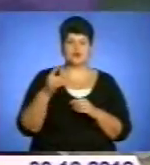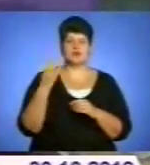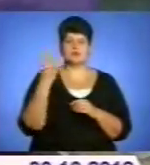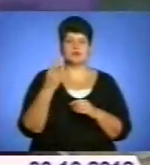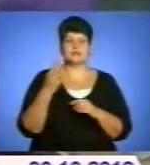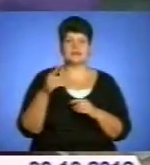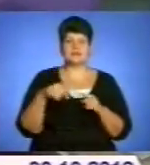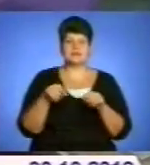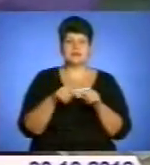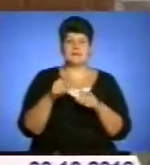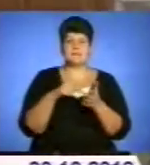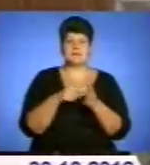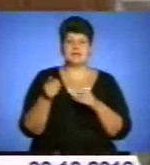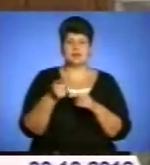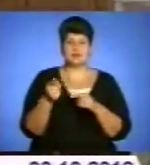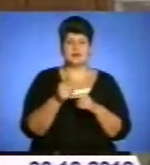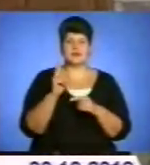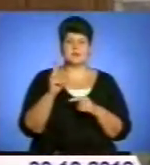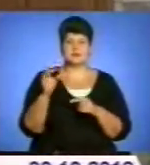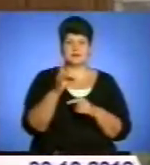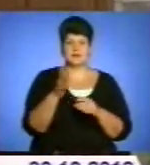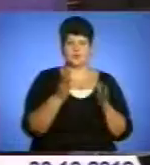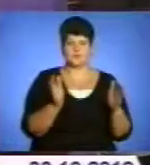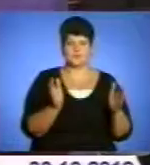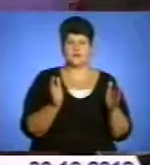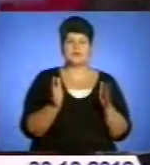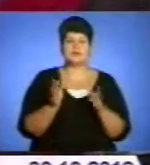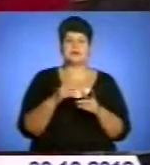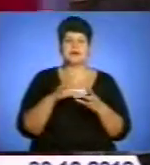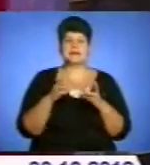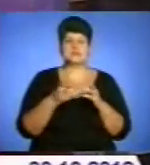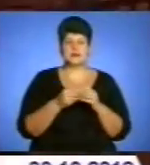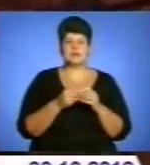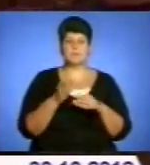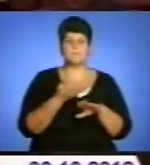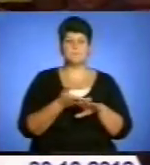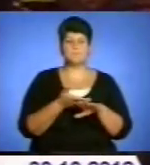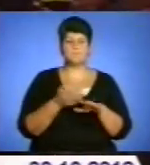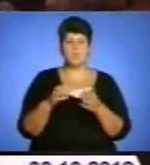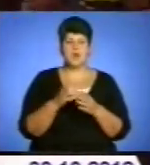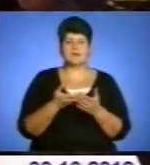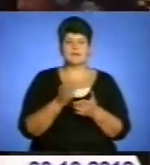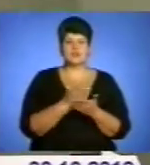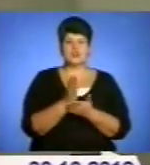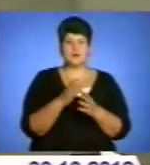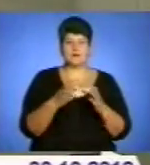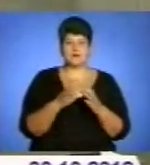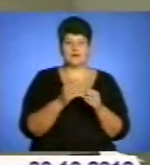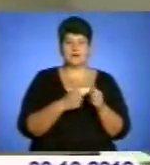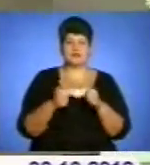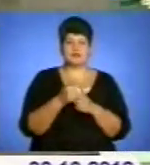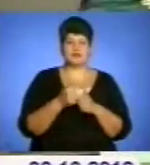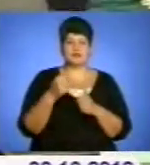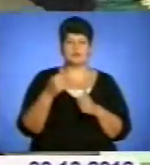Тернополя і південна частина Кременецького району. За результатами серед політичних партій лідерує всеукраїнське об'єднання «Батьківщина» – 43